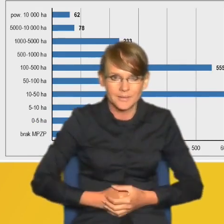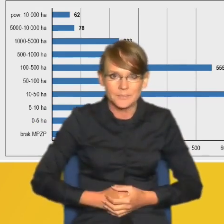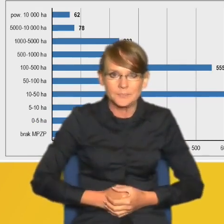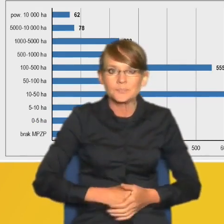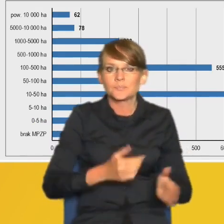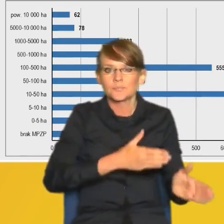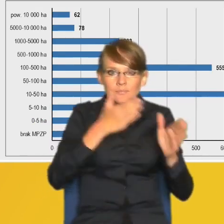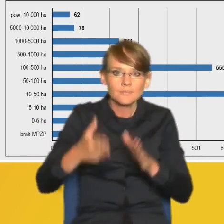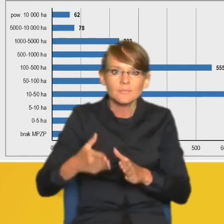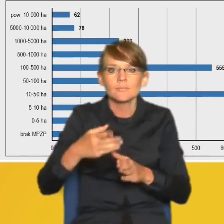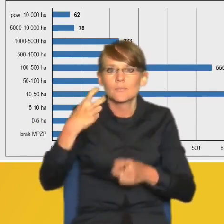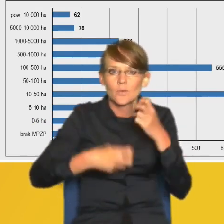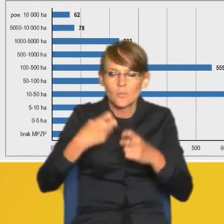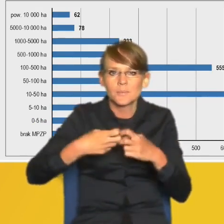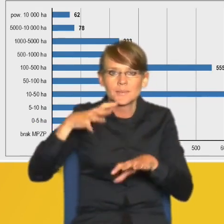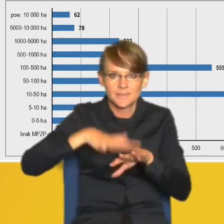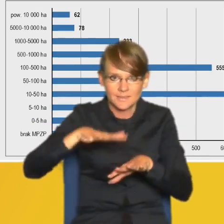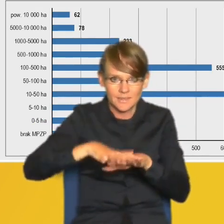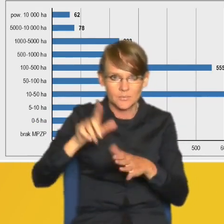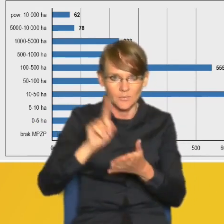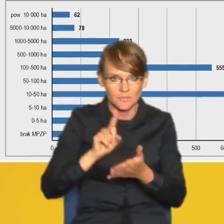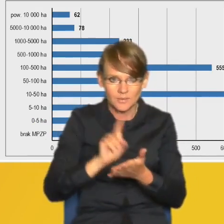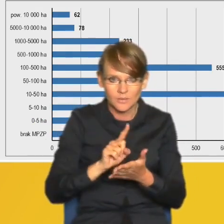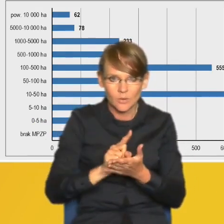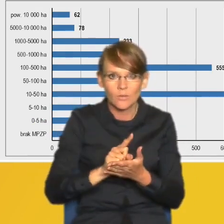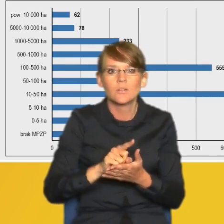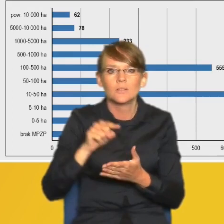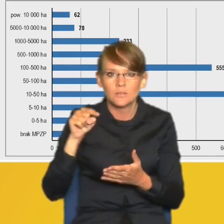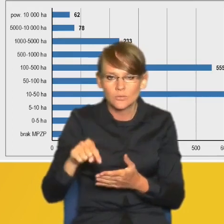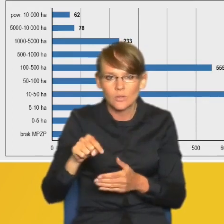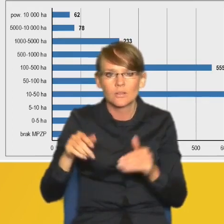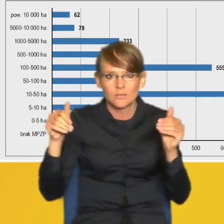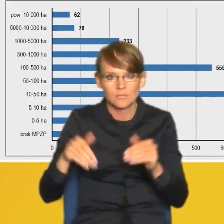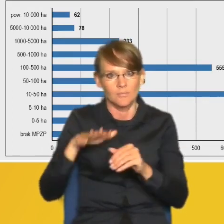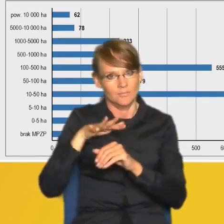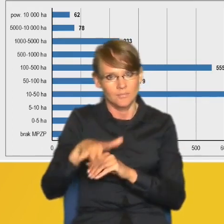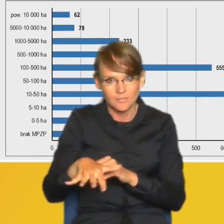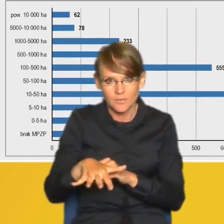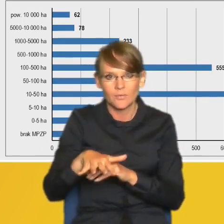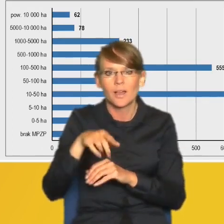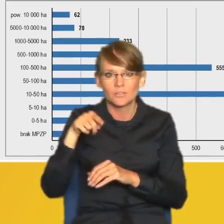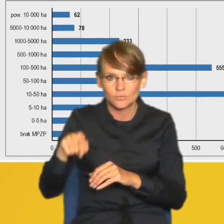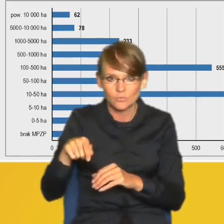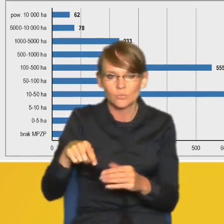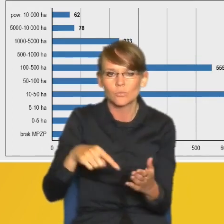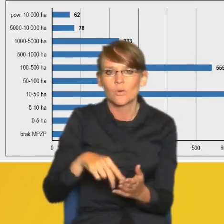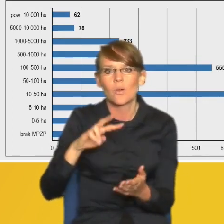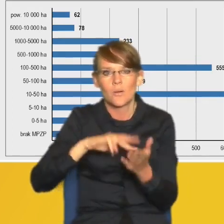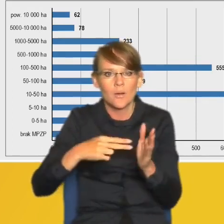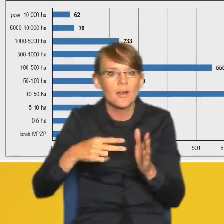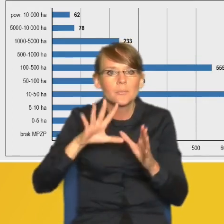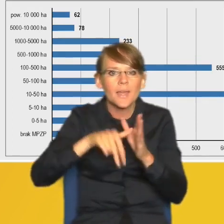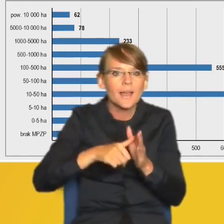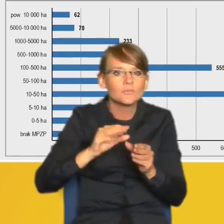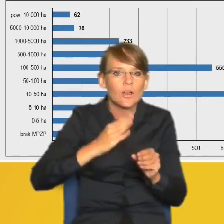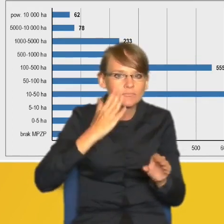problemem jest system podatkowy, który w dużym stopniu sprzyja suburbanizacji. Nie jest on powiązany z planowaniem przestrzennym,